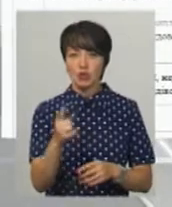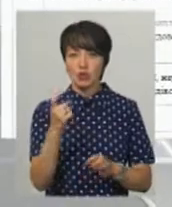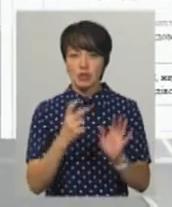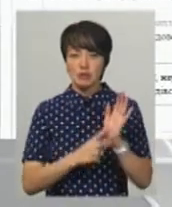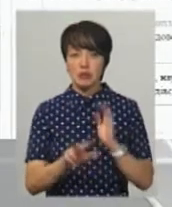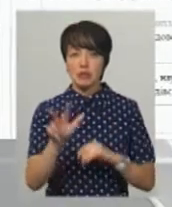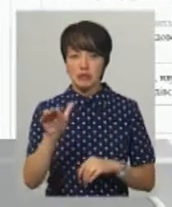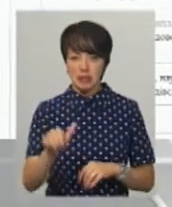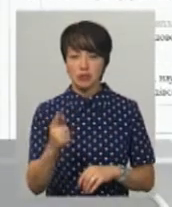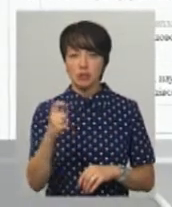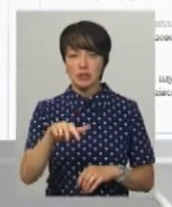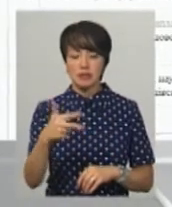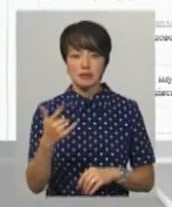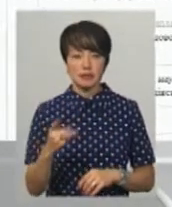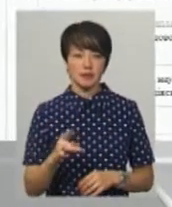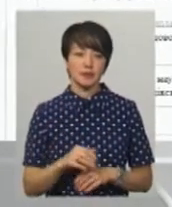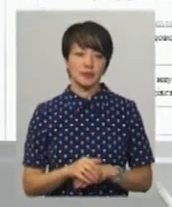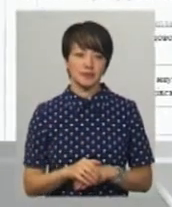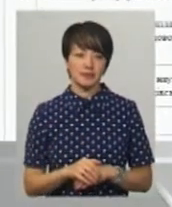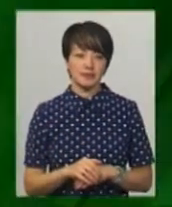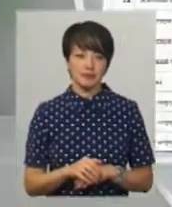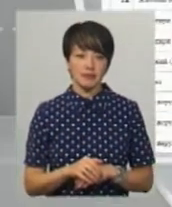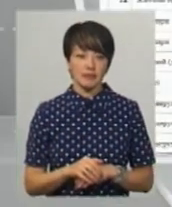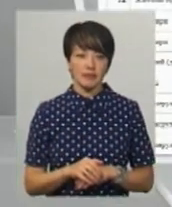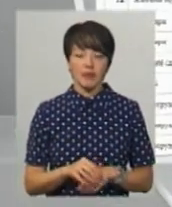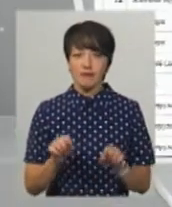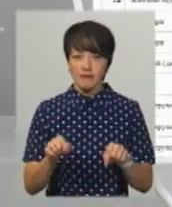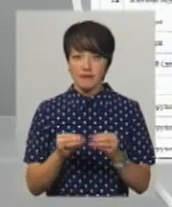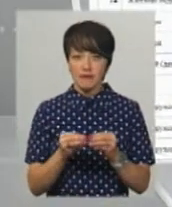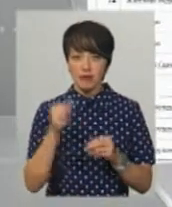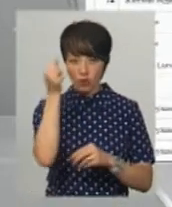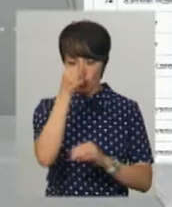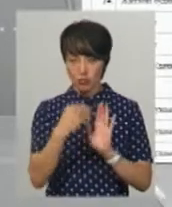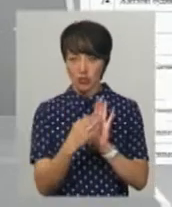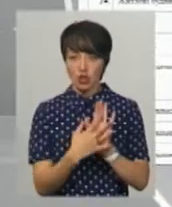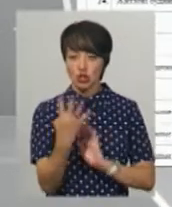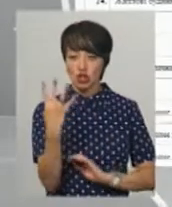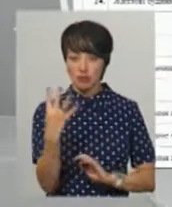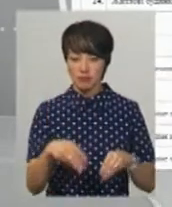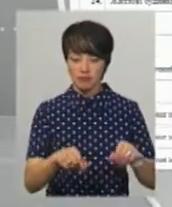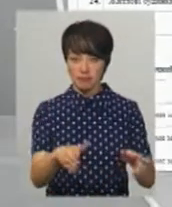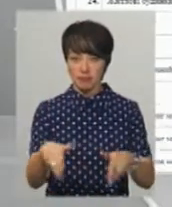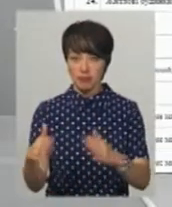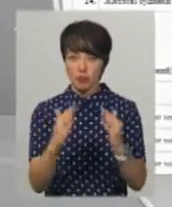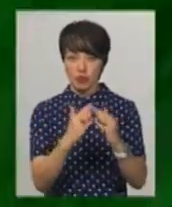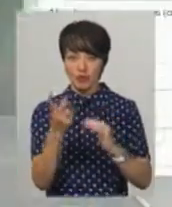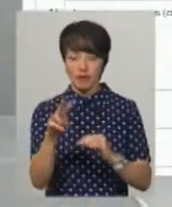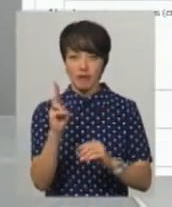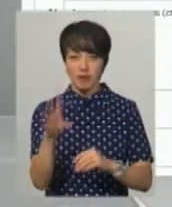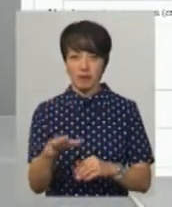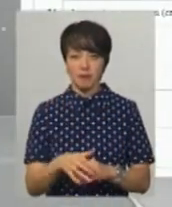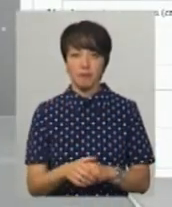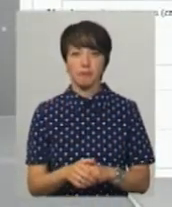173 тисячі 133 гривні та 71 копійка. Цього ж року депутат декларує чотириземельні ділянки, житловий будинок, дві квартири.